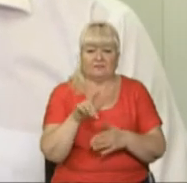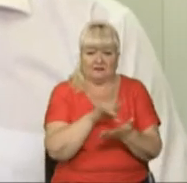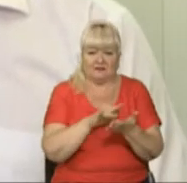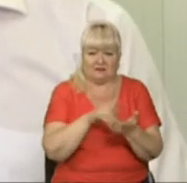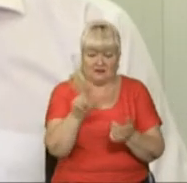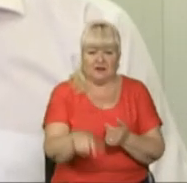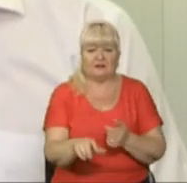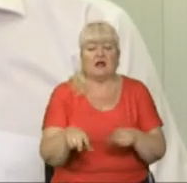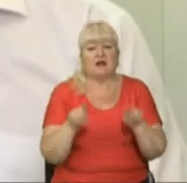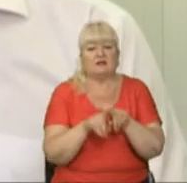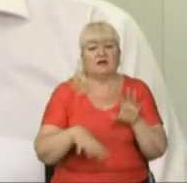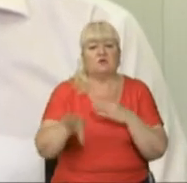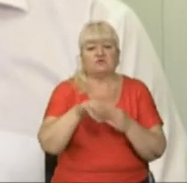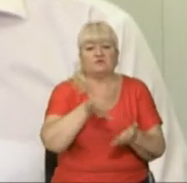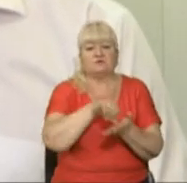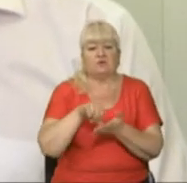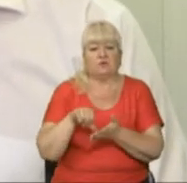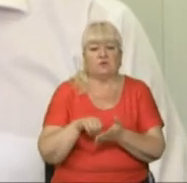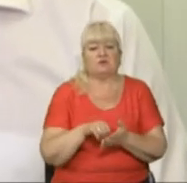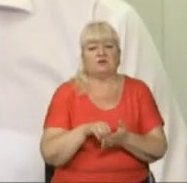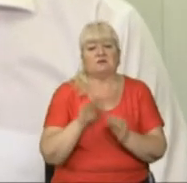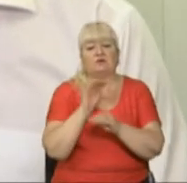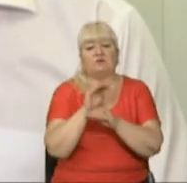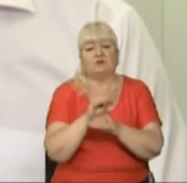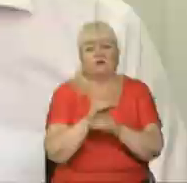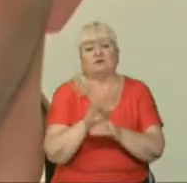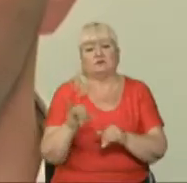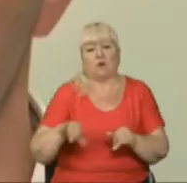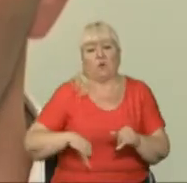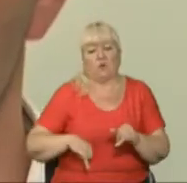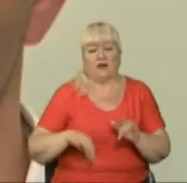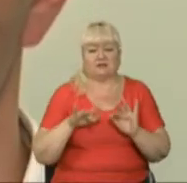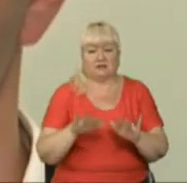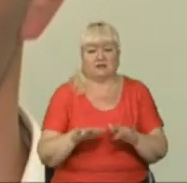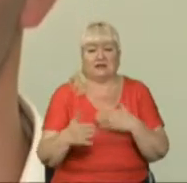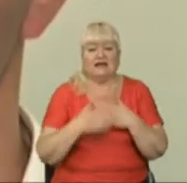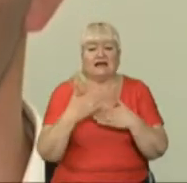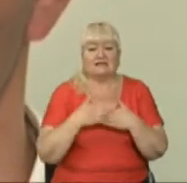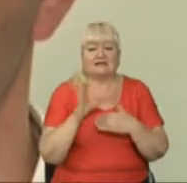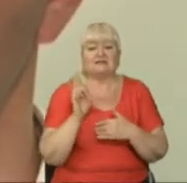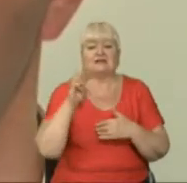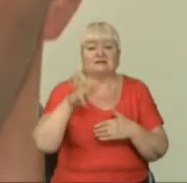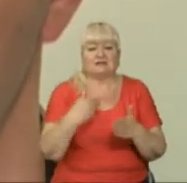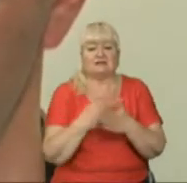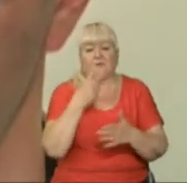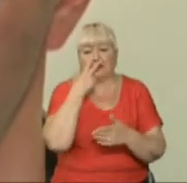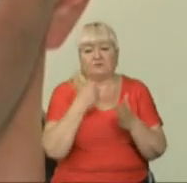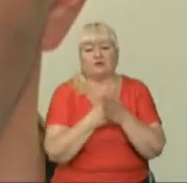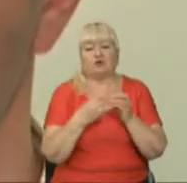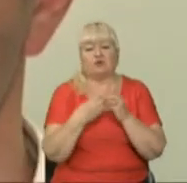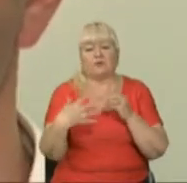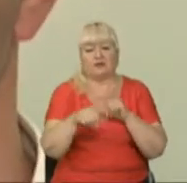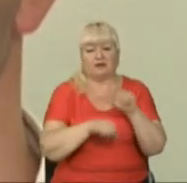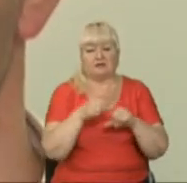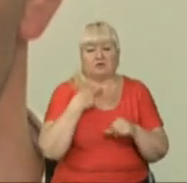І також усі фігуранти обвинувачуються у вчиненні хуліганських дій. Санкція статті за умисне вбивство передбачає до 15 років